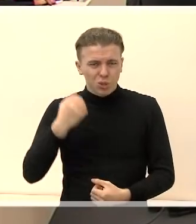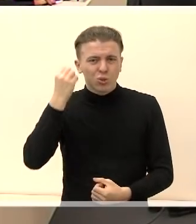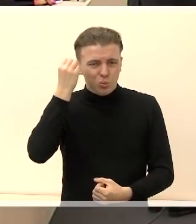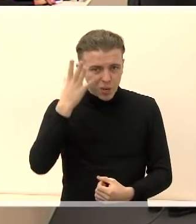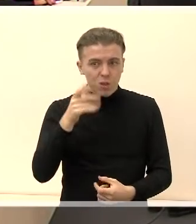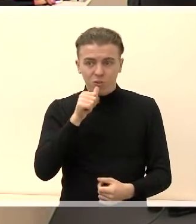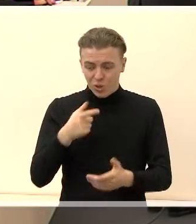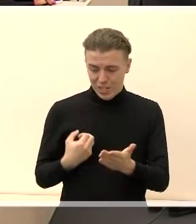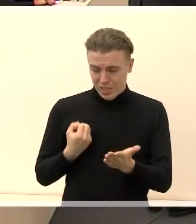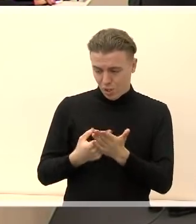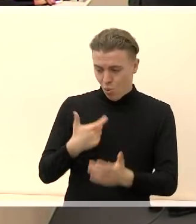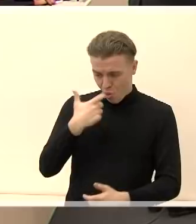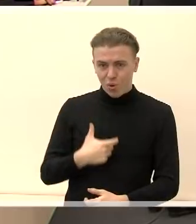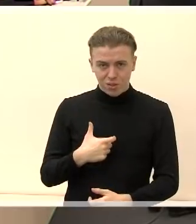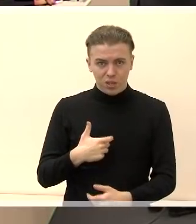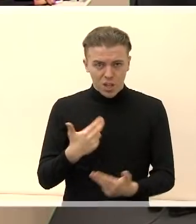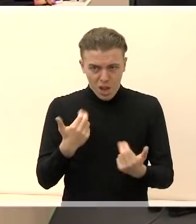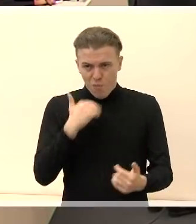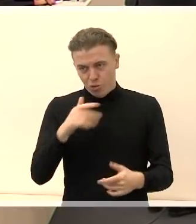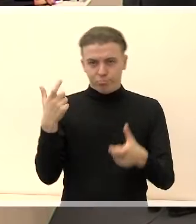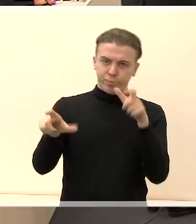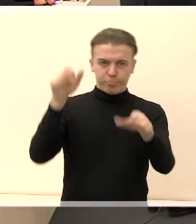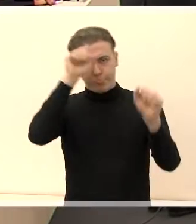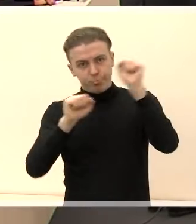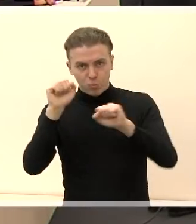jeigu jūs ligonėje esat, tai gaila roko nėra mūsų.